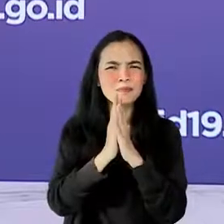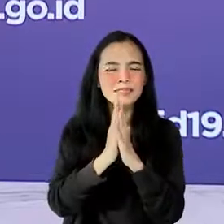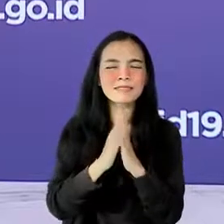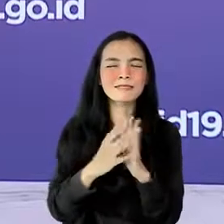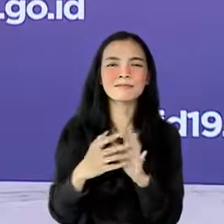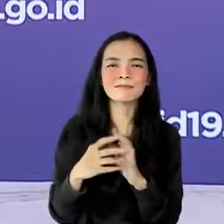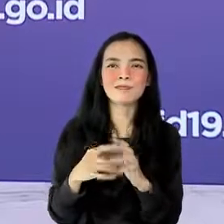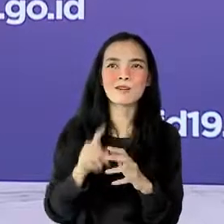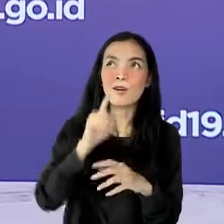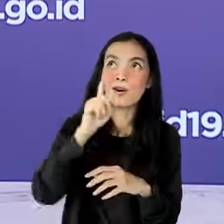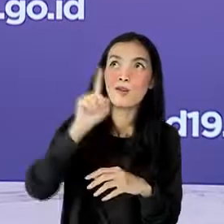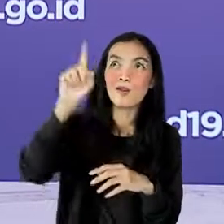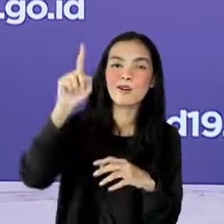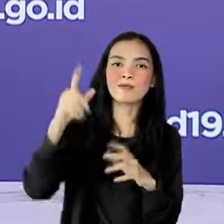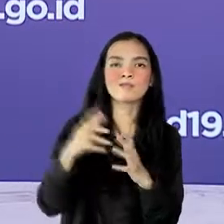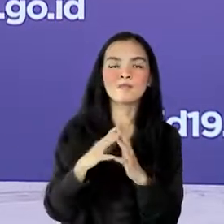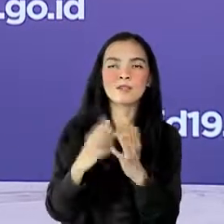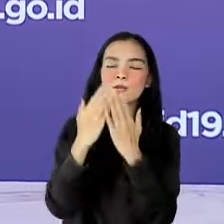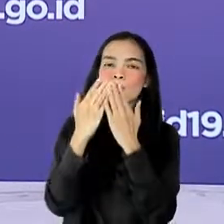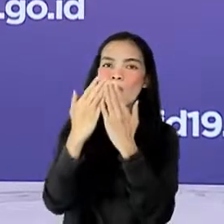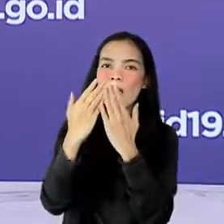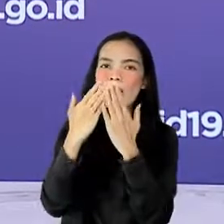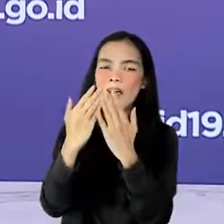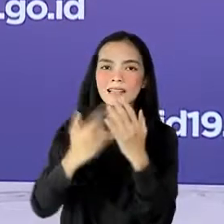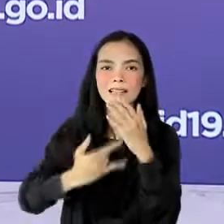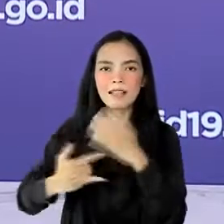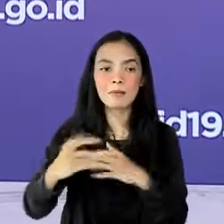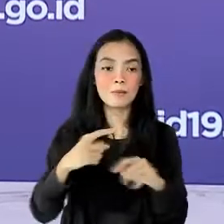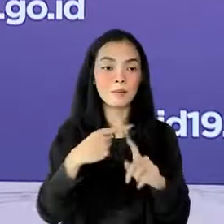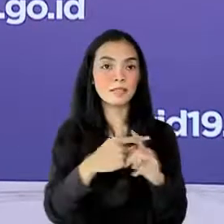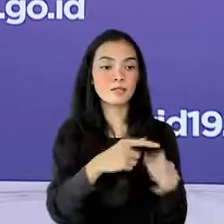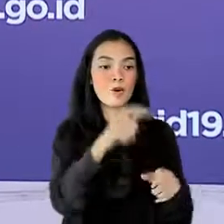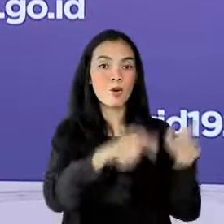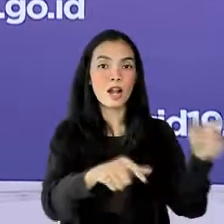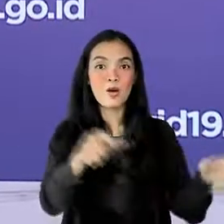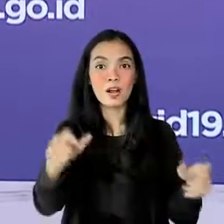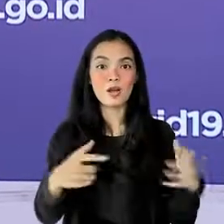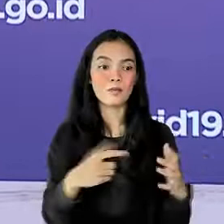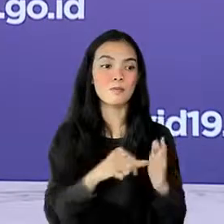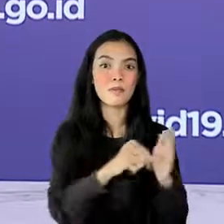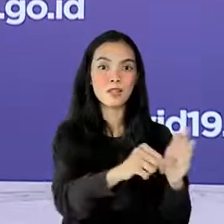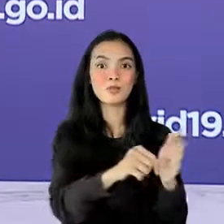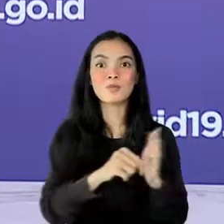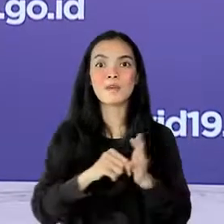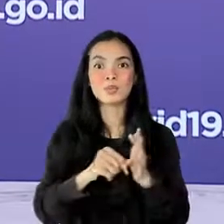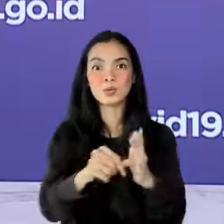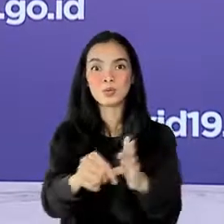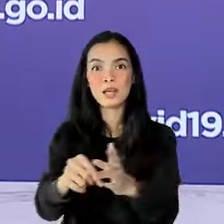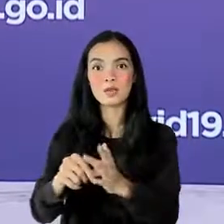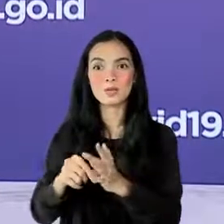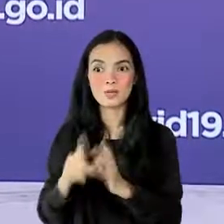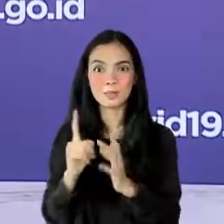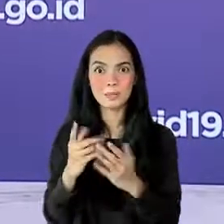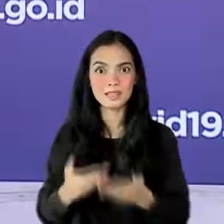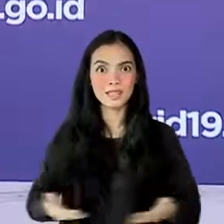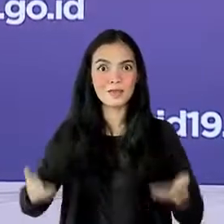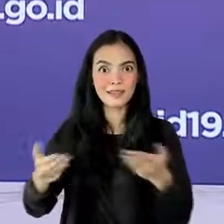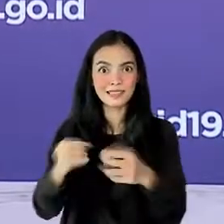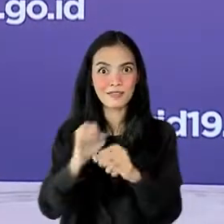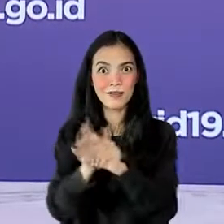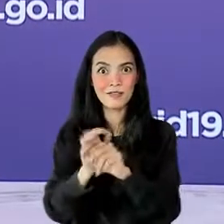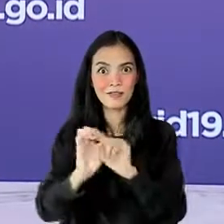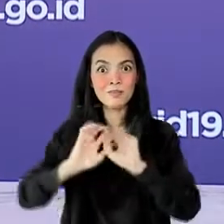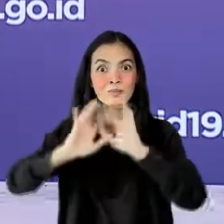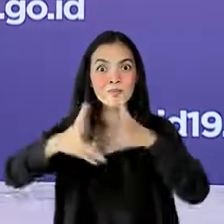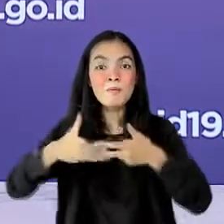mendekatkan diri kepada Allah dan juga saling membantu sesama untuk meringankan beban di tengah pandemi dengan